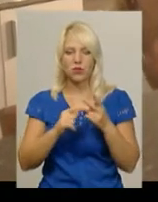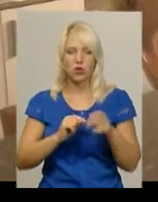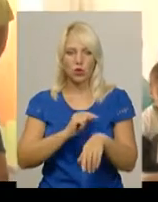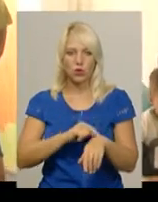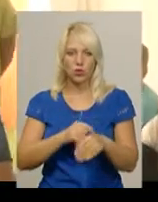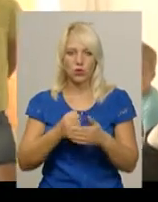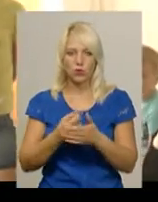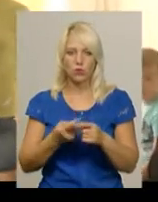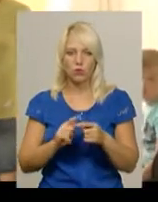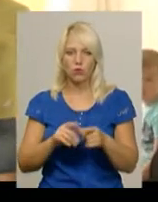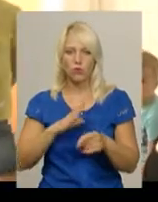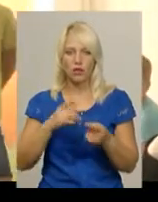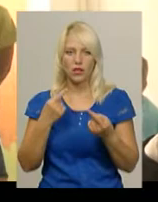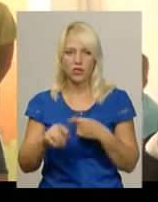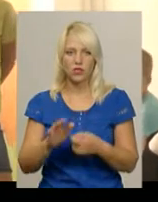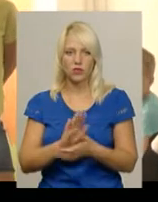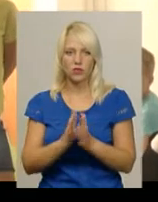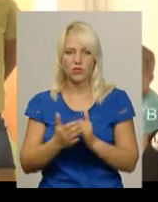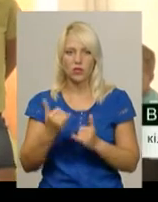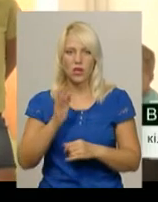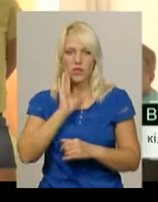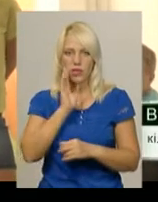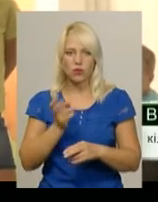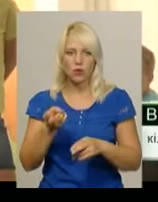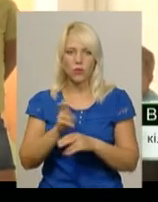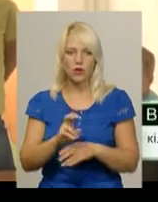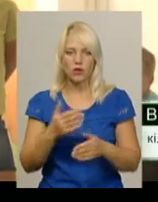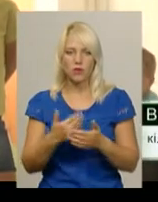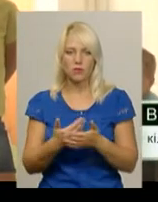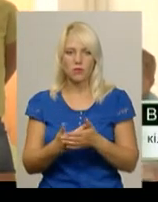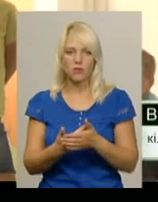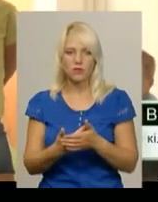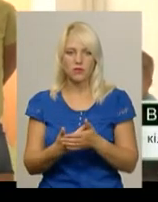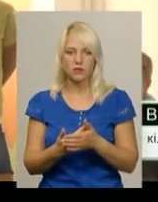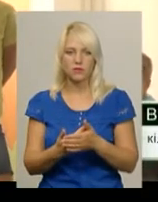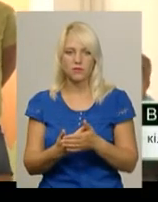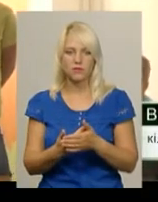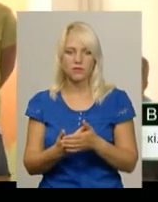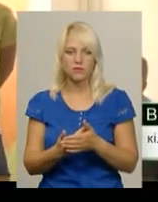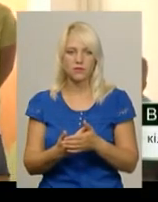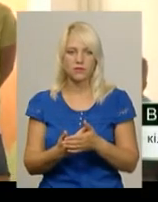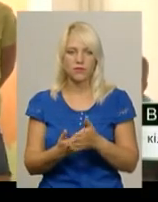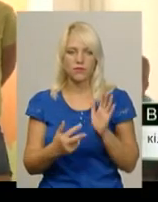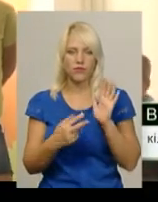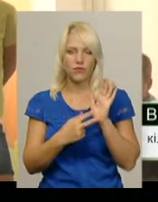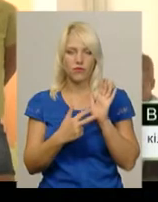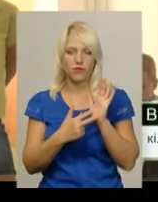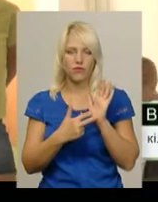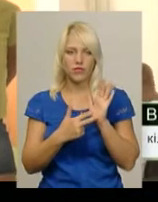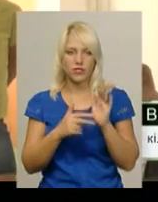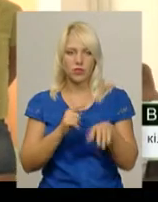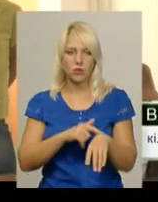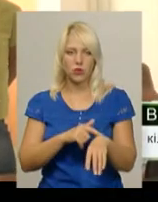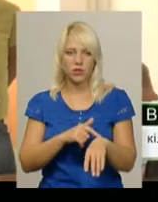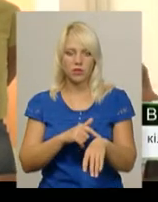ситуація, каже хмельничанка Вероніка. Сьогодні зранку приходжу, приблизно 8 годин з